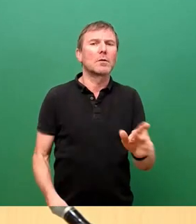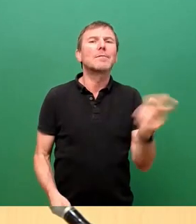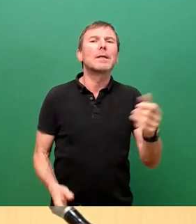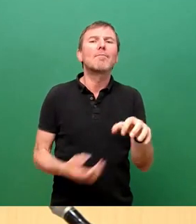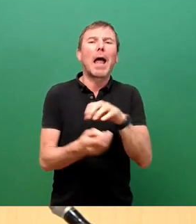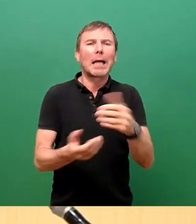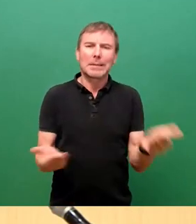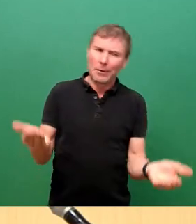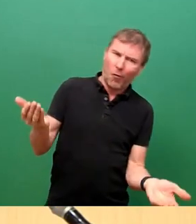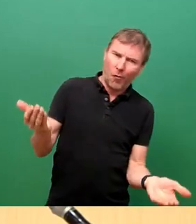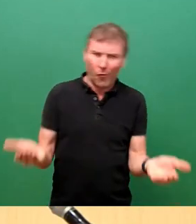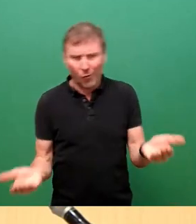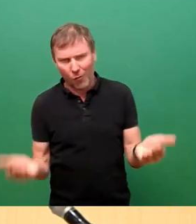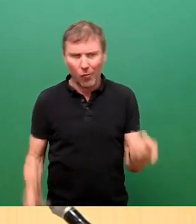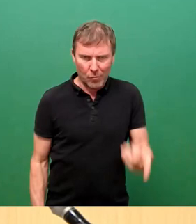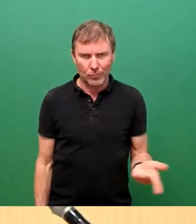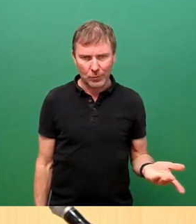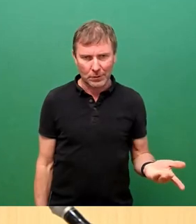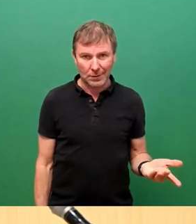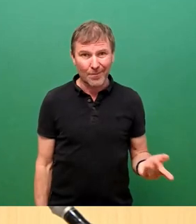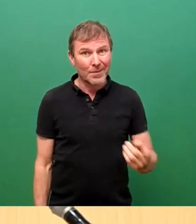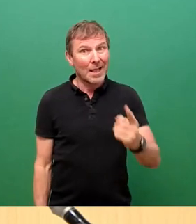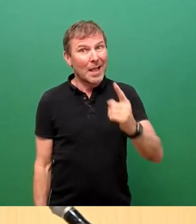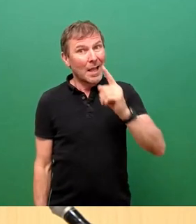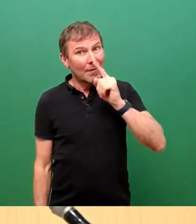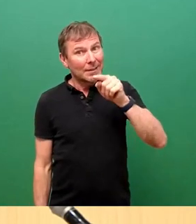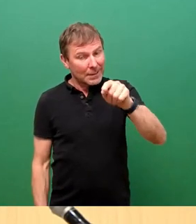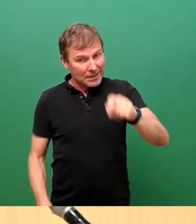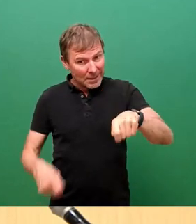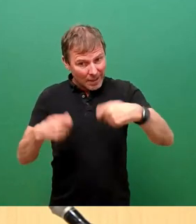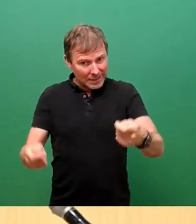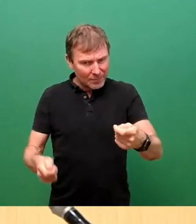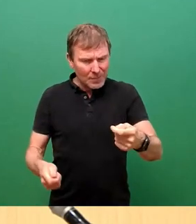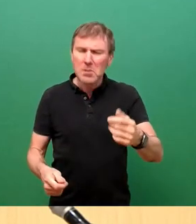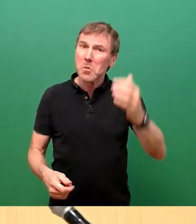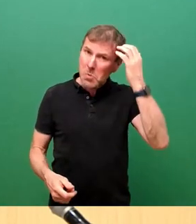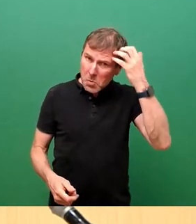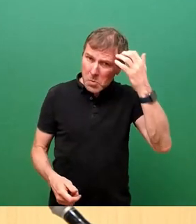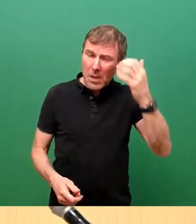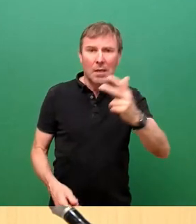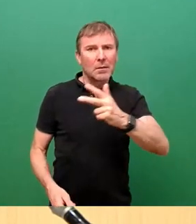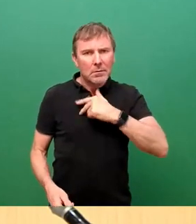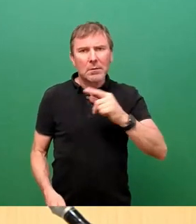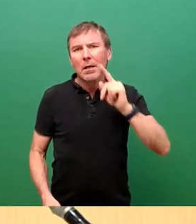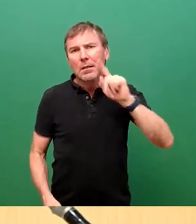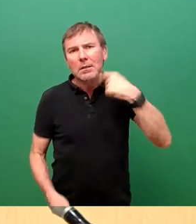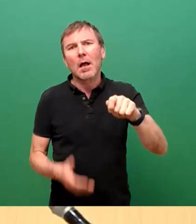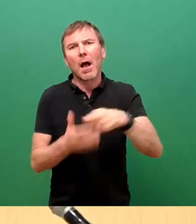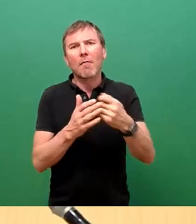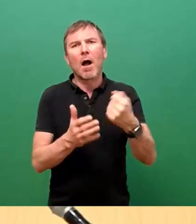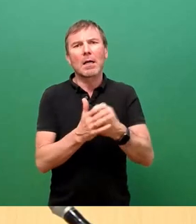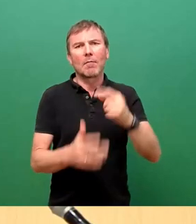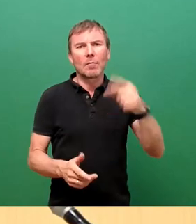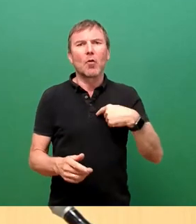auf uns zukommt. Wenn das nämlich zu dem Ergebnis führt, dass wir uns unter Umständen tatsächlich im nächsten Wahlkampf wieder treffen und ich meine Plakate